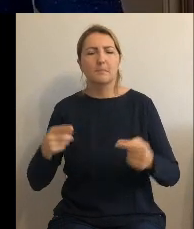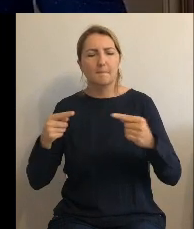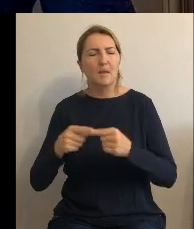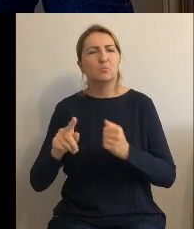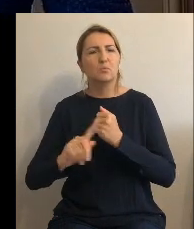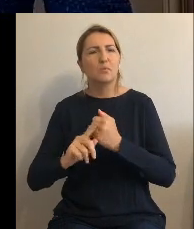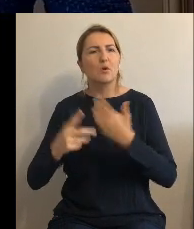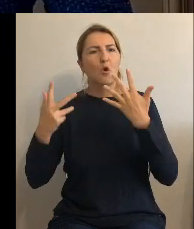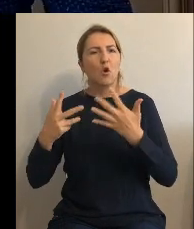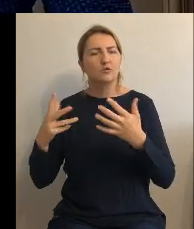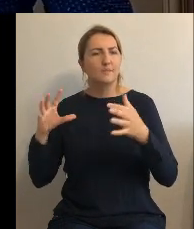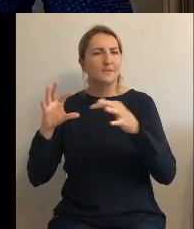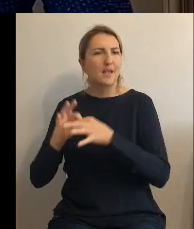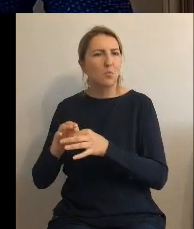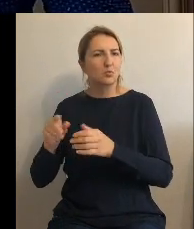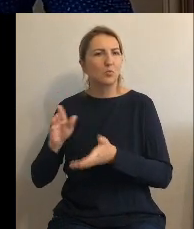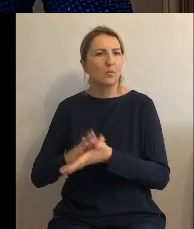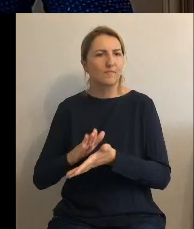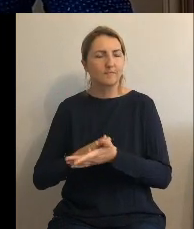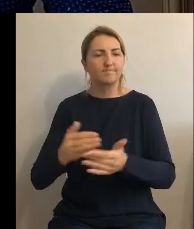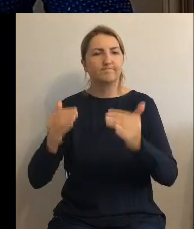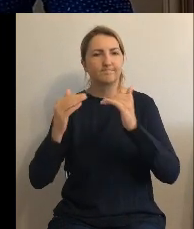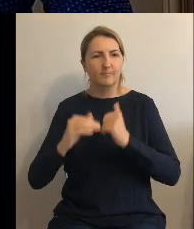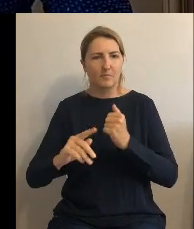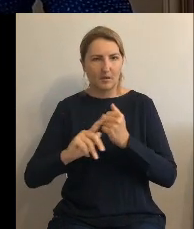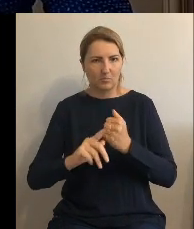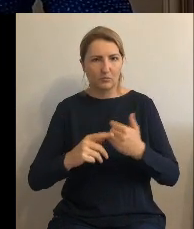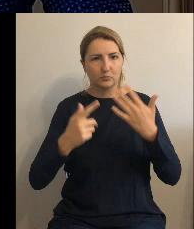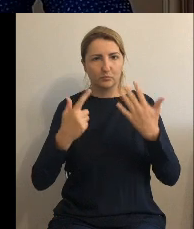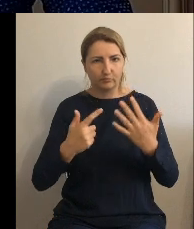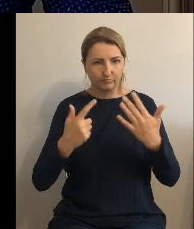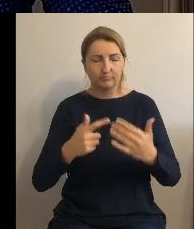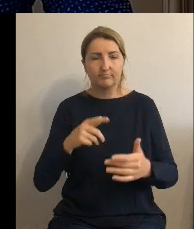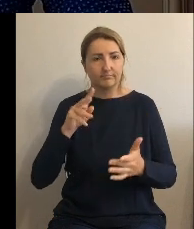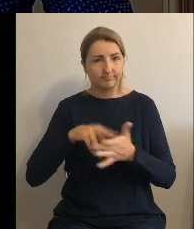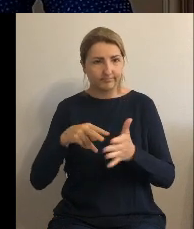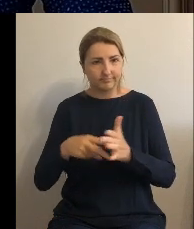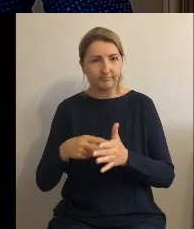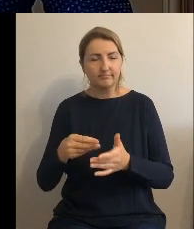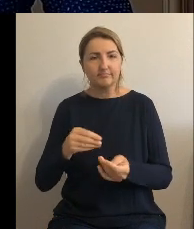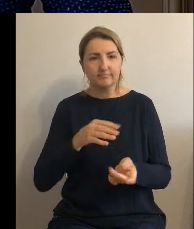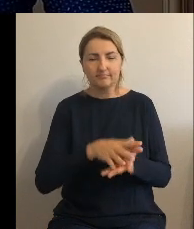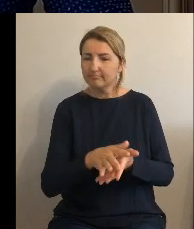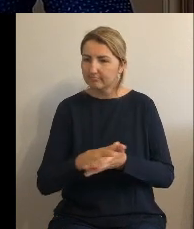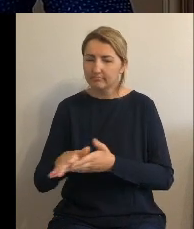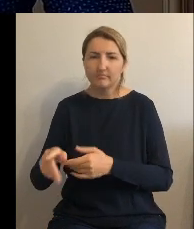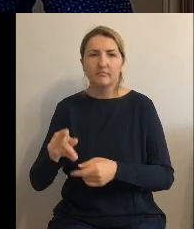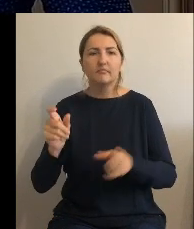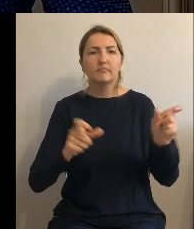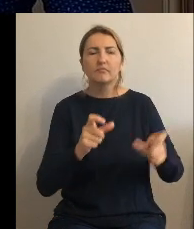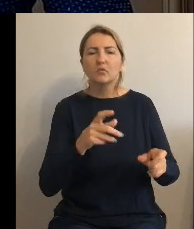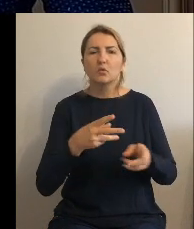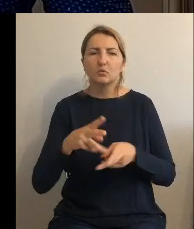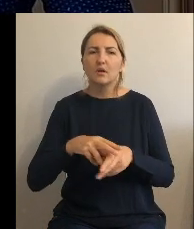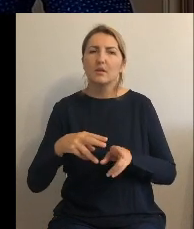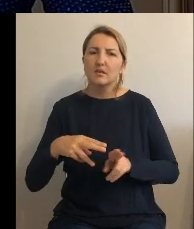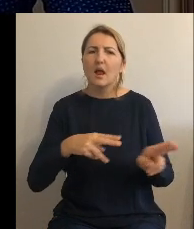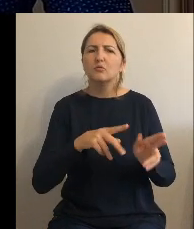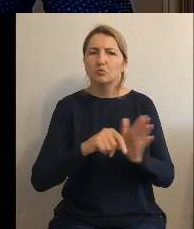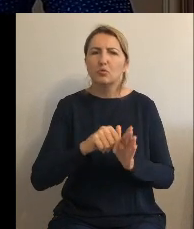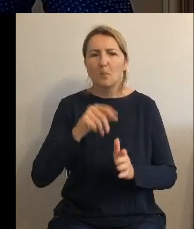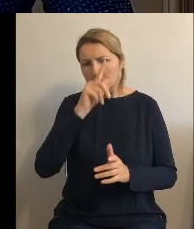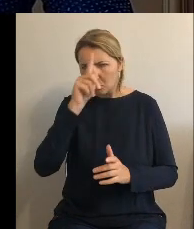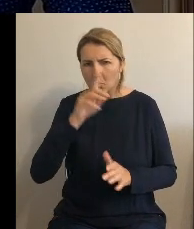Punkt 7. W załączniku numer 8 plan dotacji udzielonych z budżetu jednostkom należącym do sektora finansów publicznych oraz jednostkom